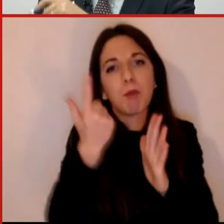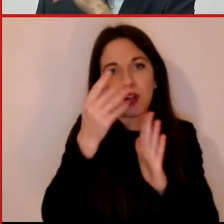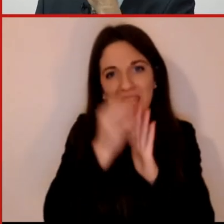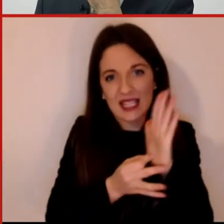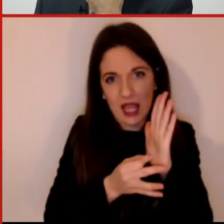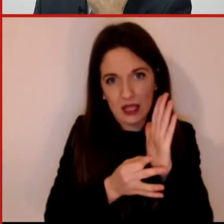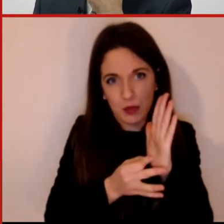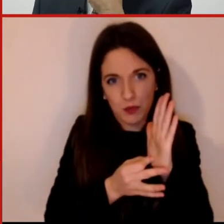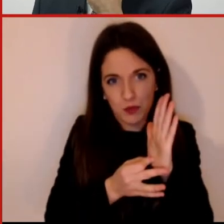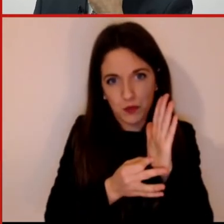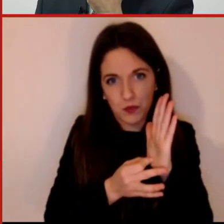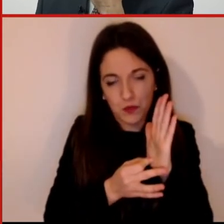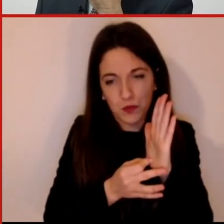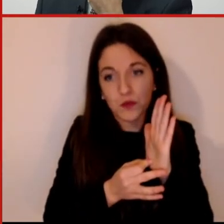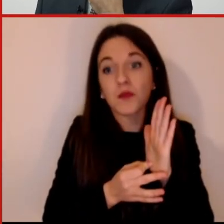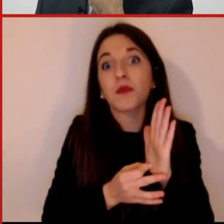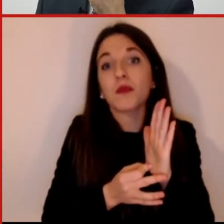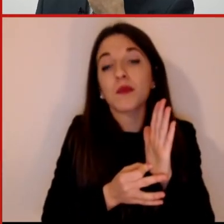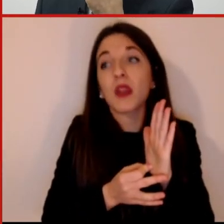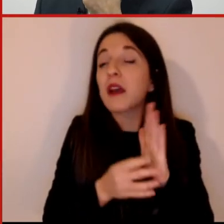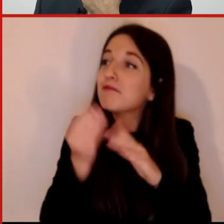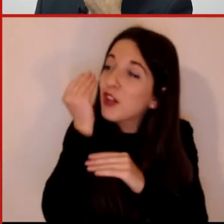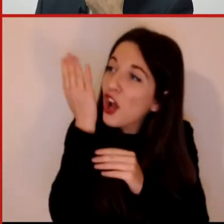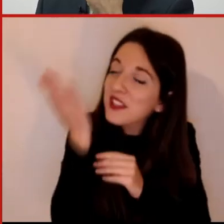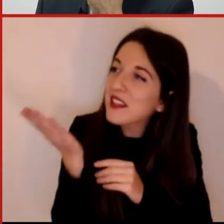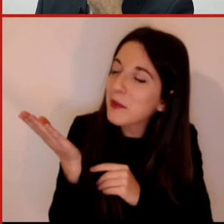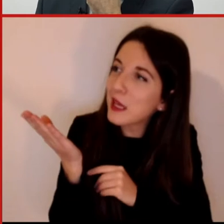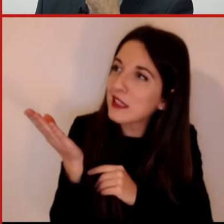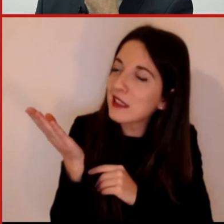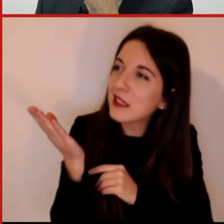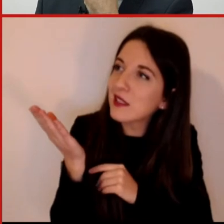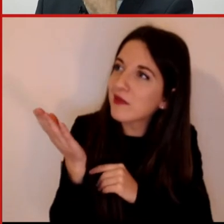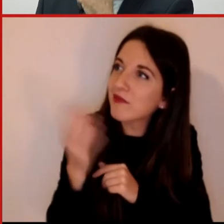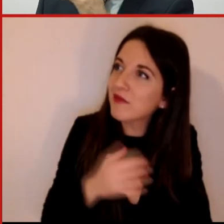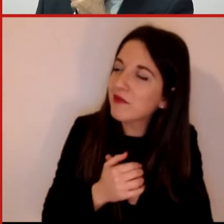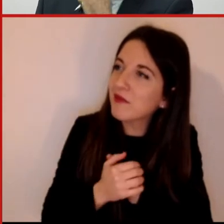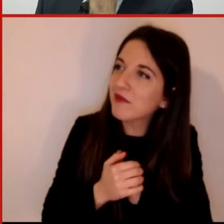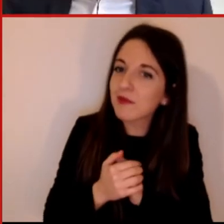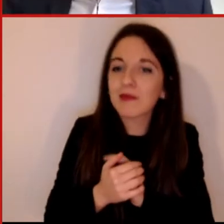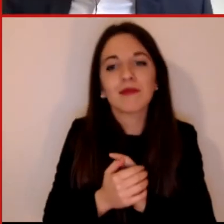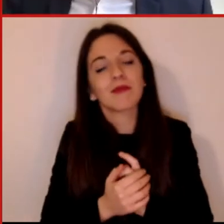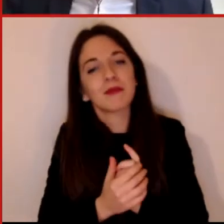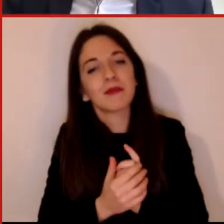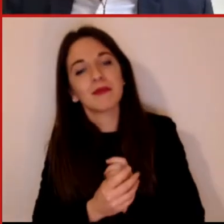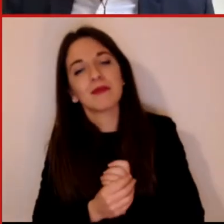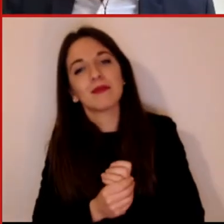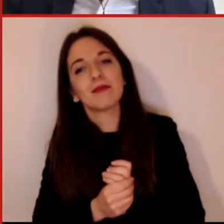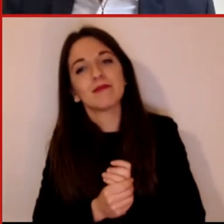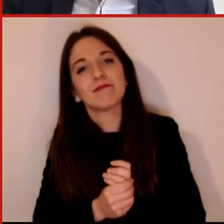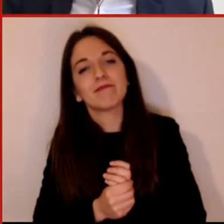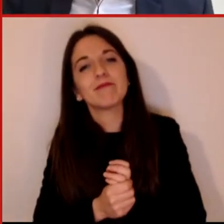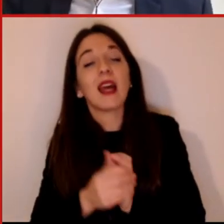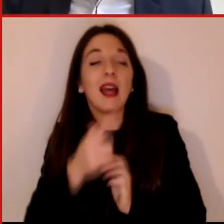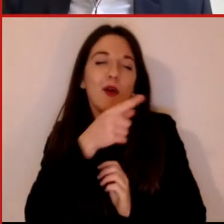commento vedendo questo risultato. Questo è un dato importante, perché dice intanto che